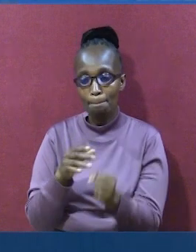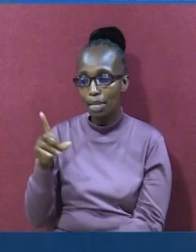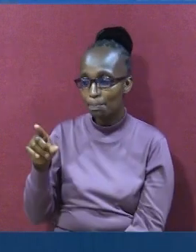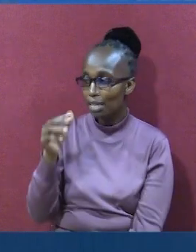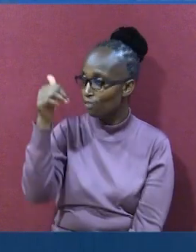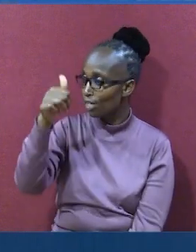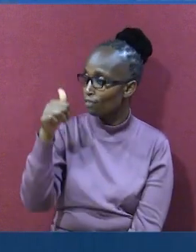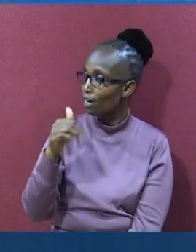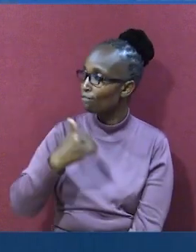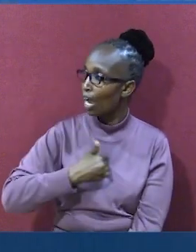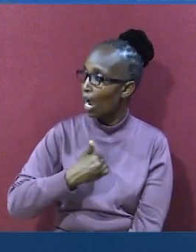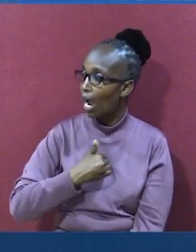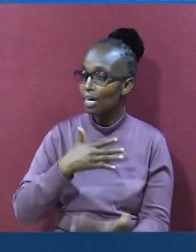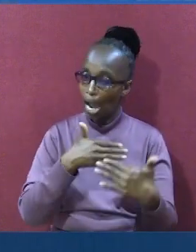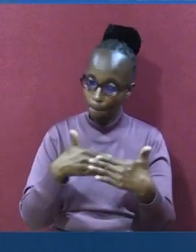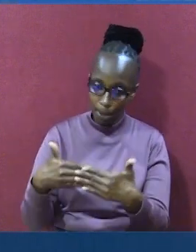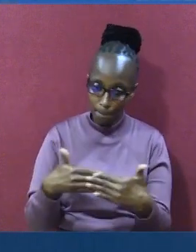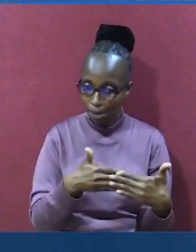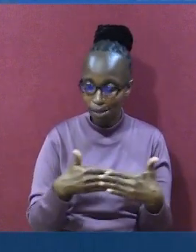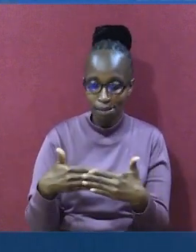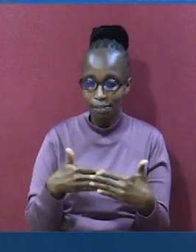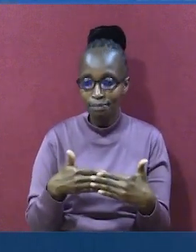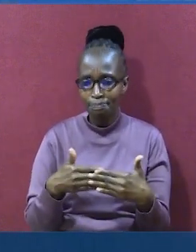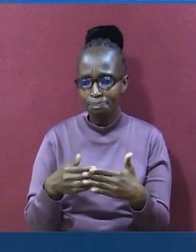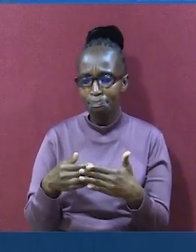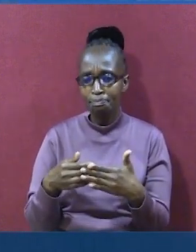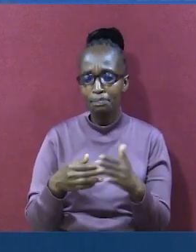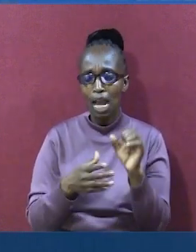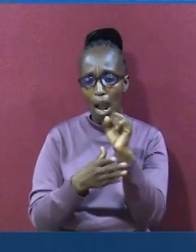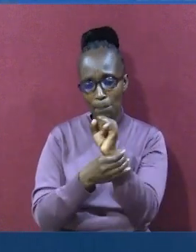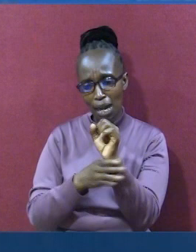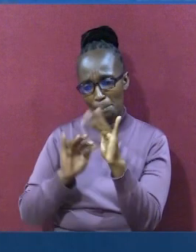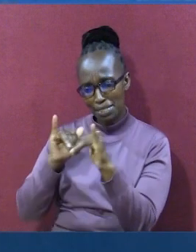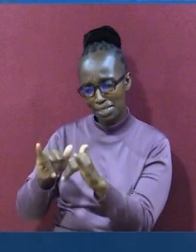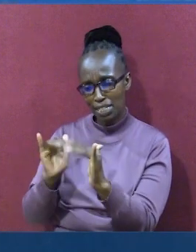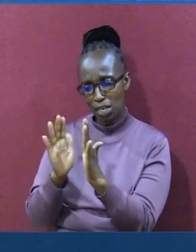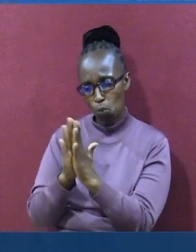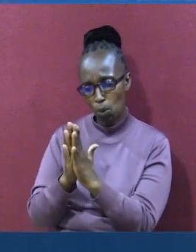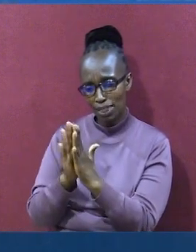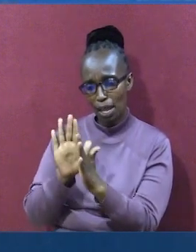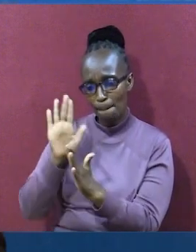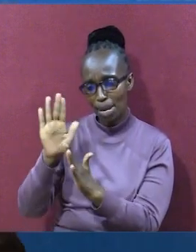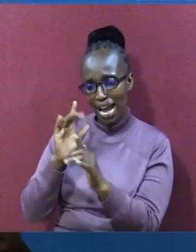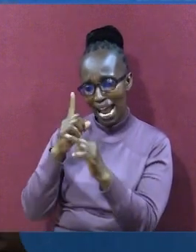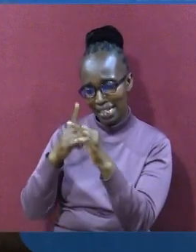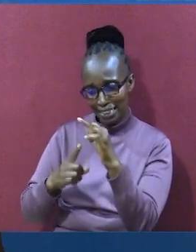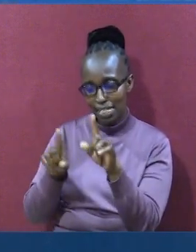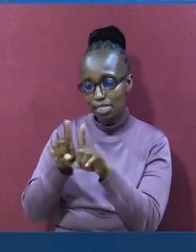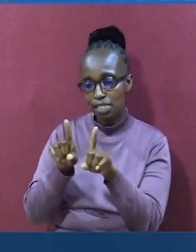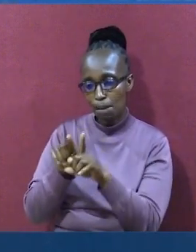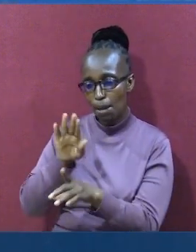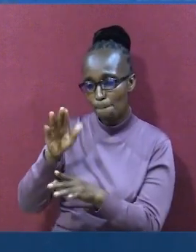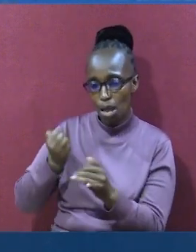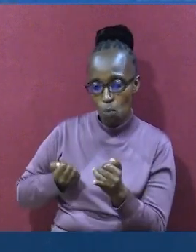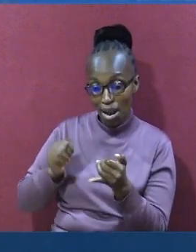Ibrahimu hakuwa na mtoto ata mwoja. Na akakaa Ibrahimu katika uzee wake. Na ata mke